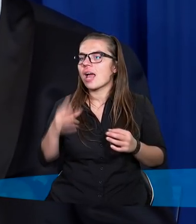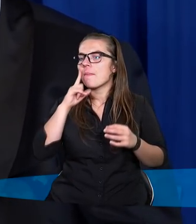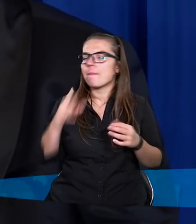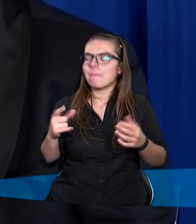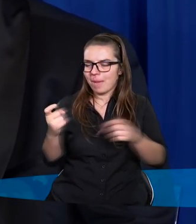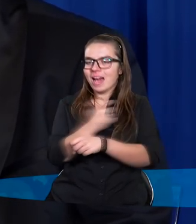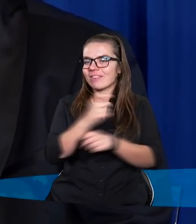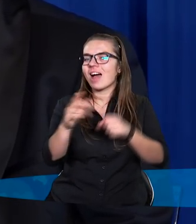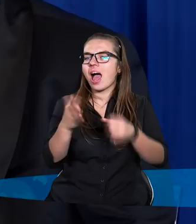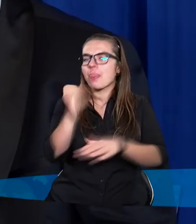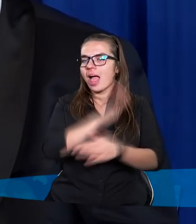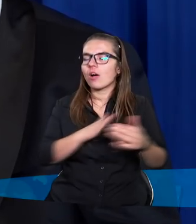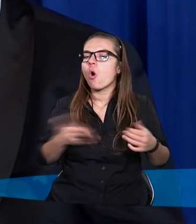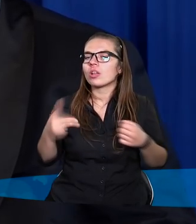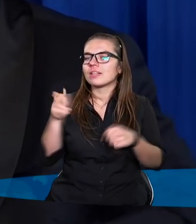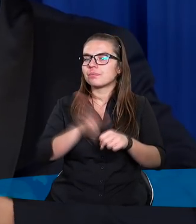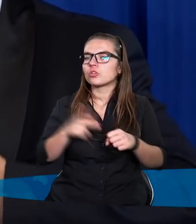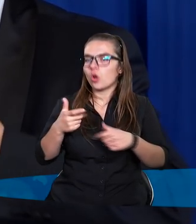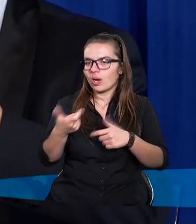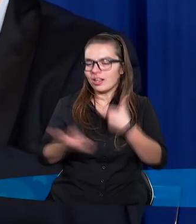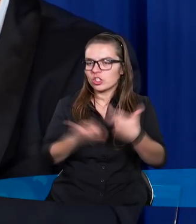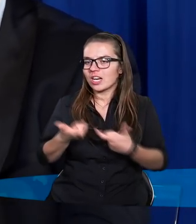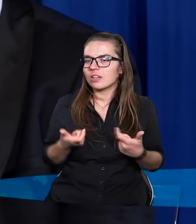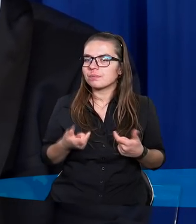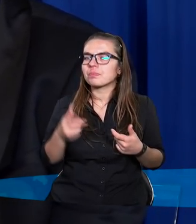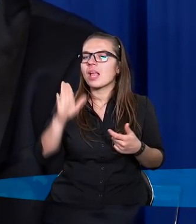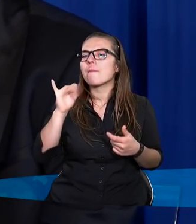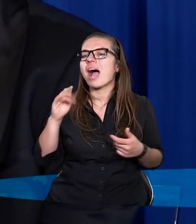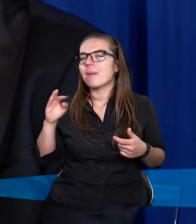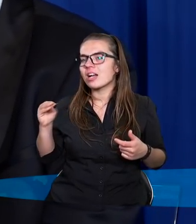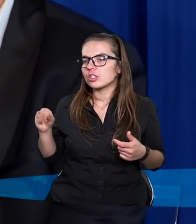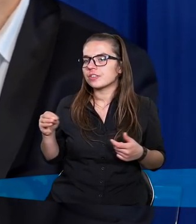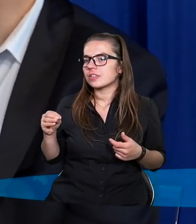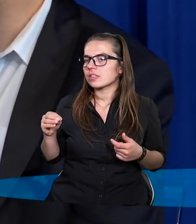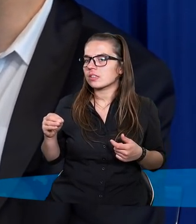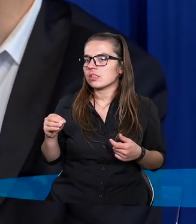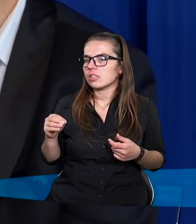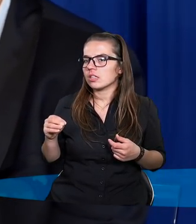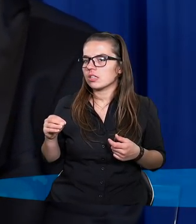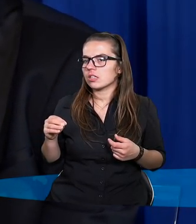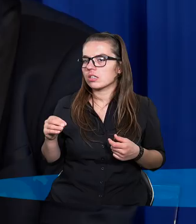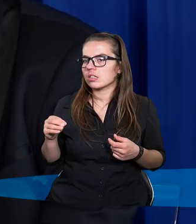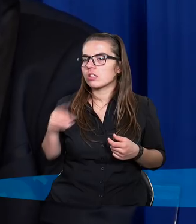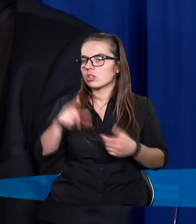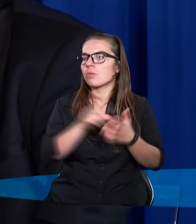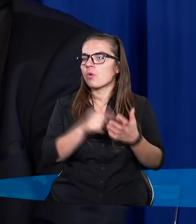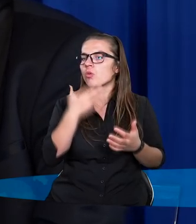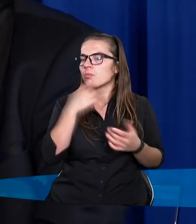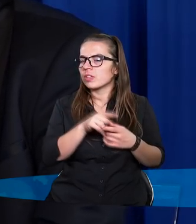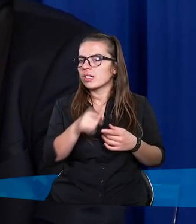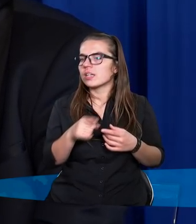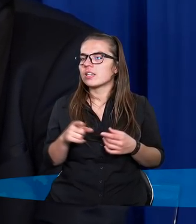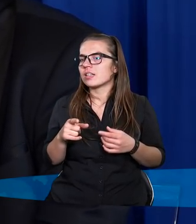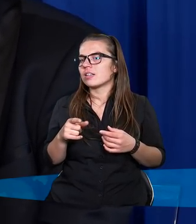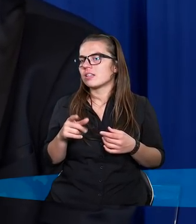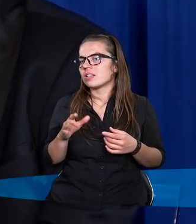państwa, narody, które istniały, funkcjonowały, dowiedzieli się o ich barbarzyńskich praktykach. Te dewiacje, o których wspomniał Piotr, to zaledwie